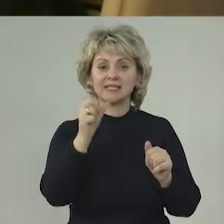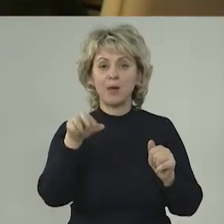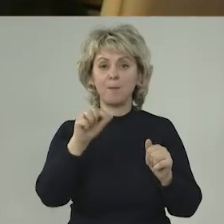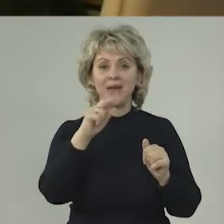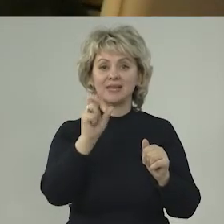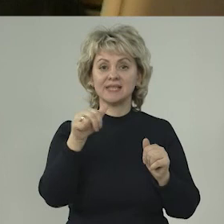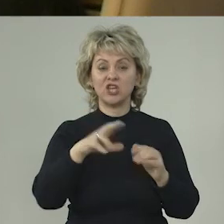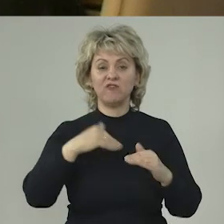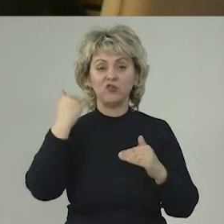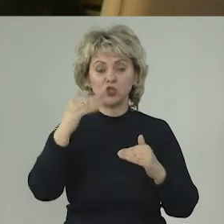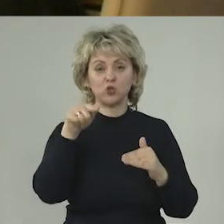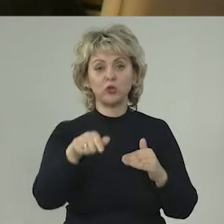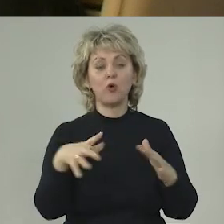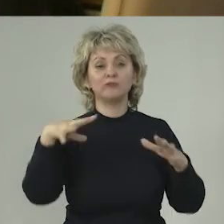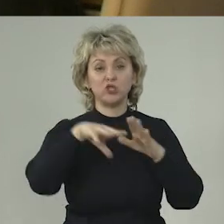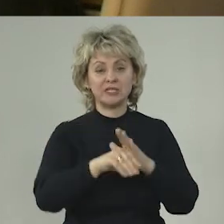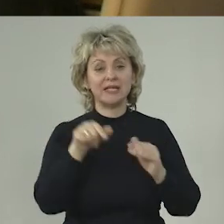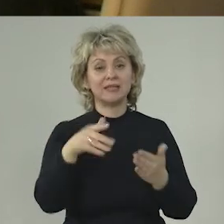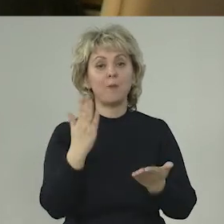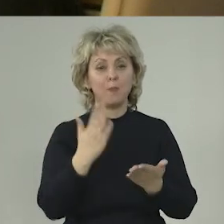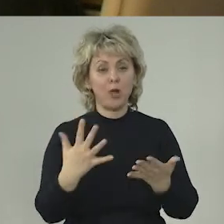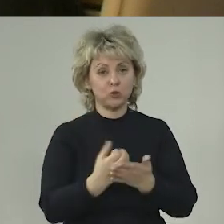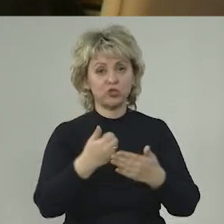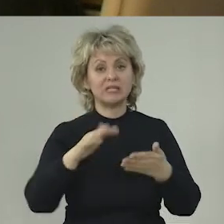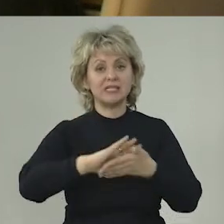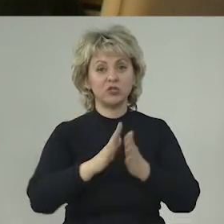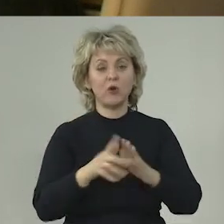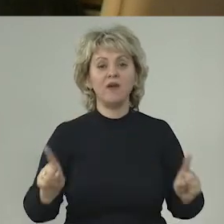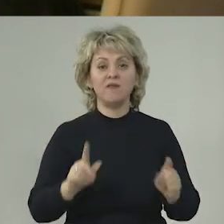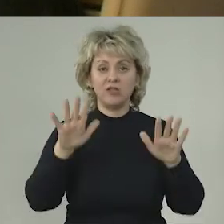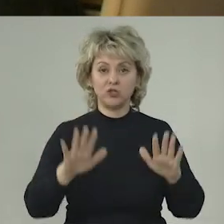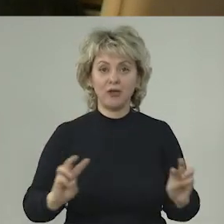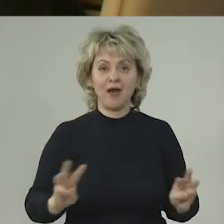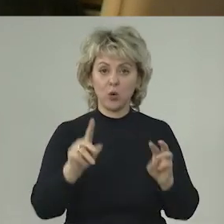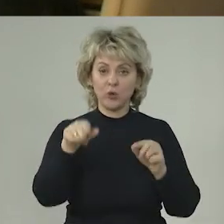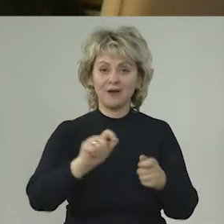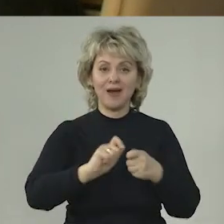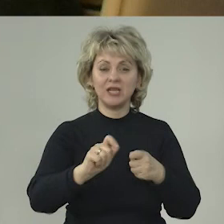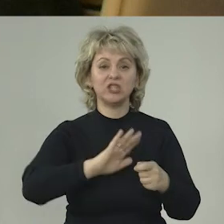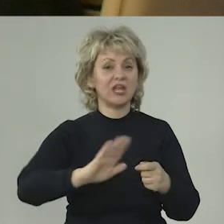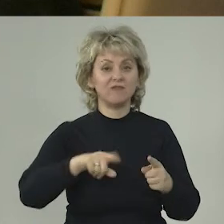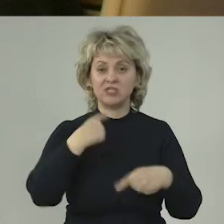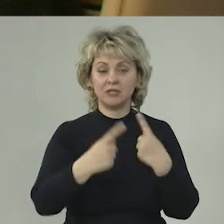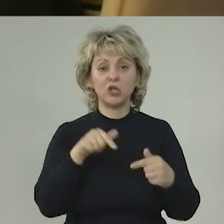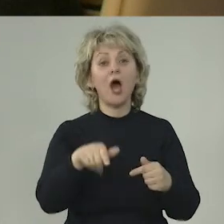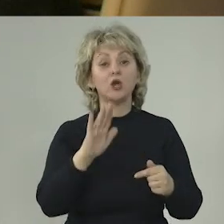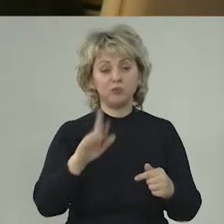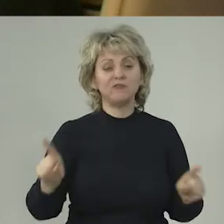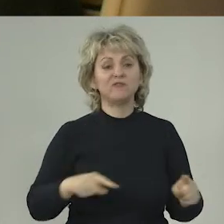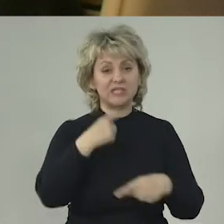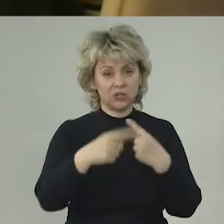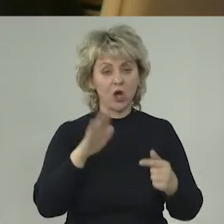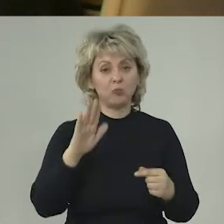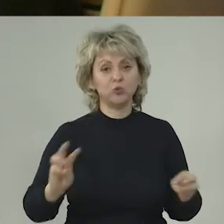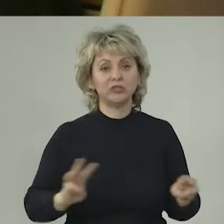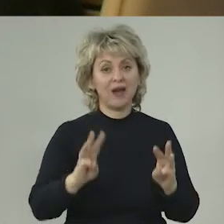Саббекских высотах, в том числе и там сложилась ситуация, когда вечный огонь горит не всегда. Но теперь он будет гореть